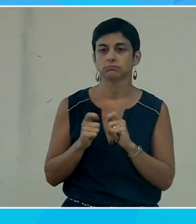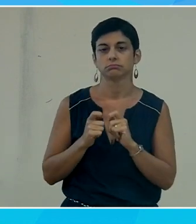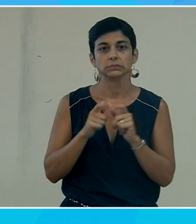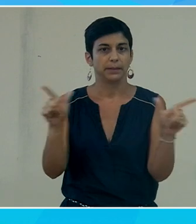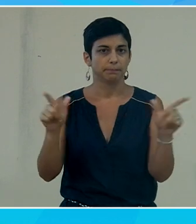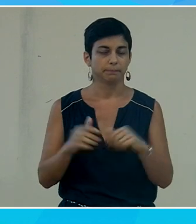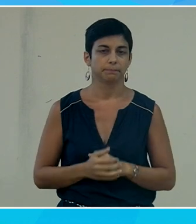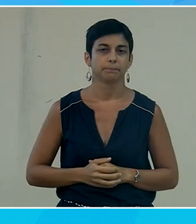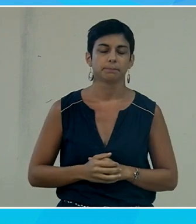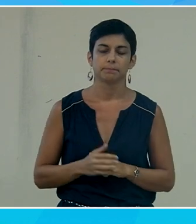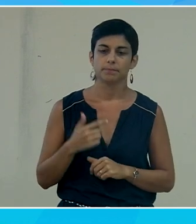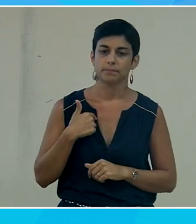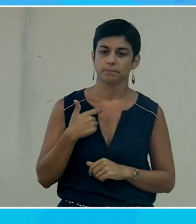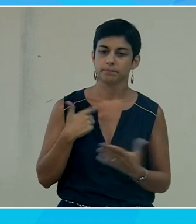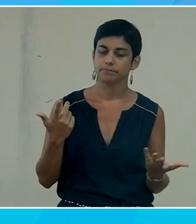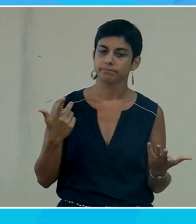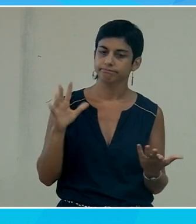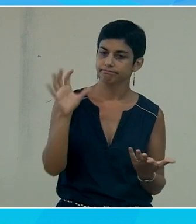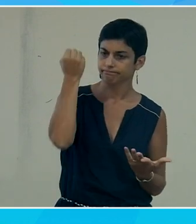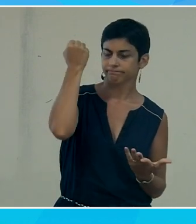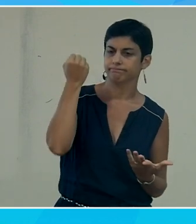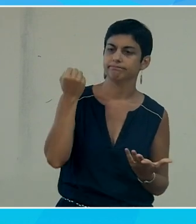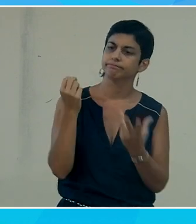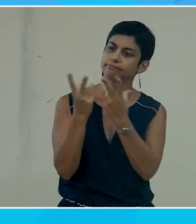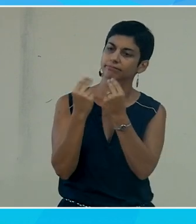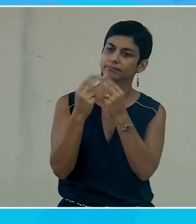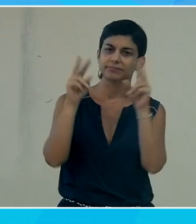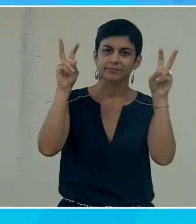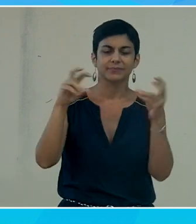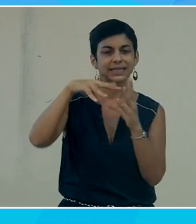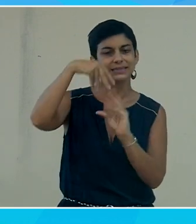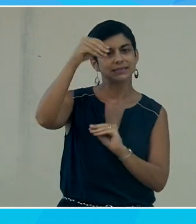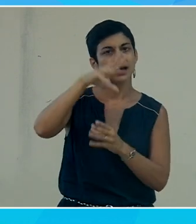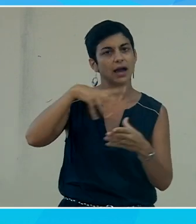ce qui m'a fait réagir c'est votre propos votre justification du design inclusif donc